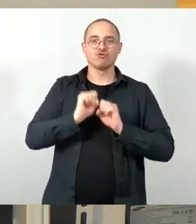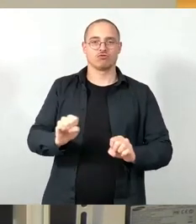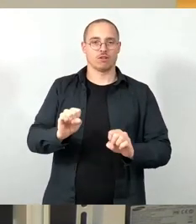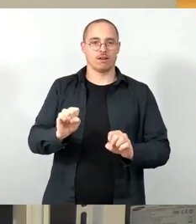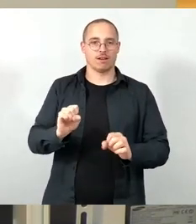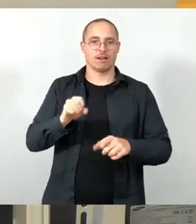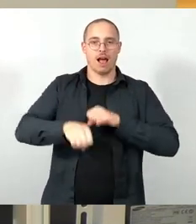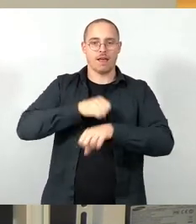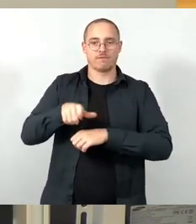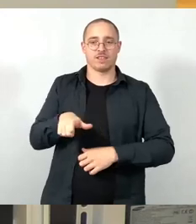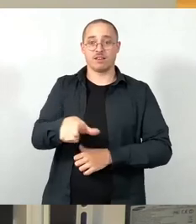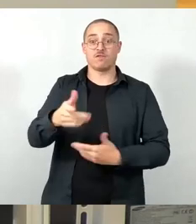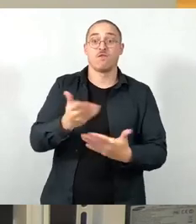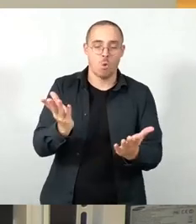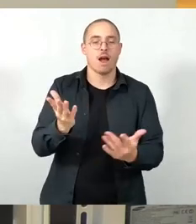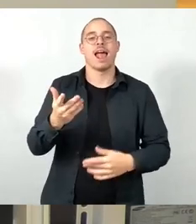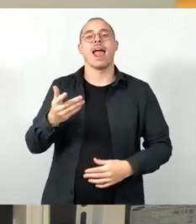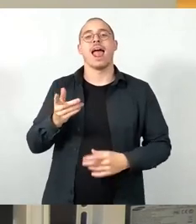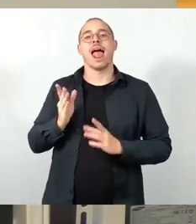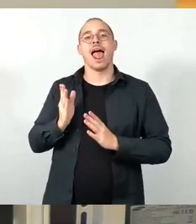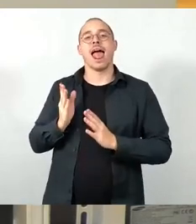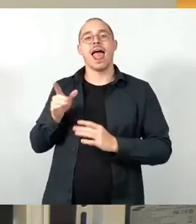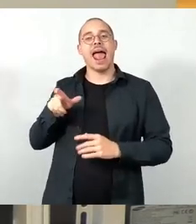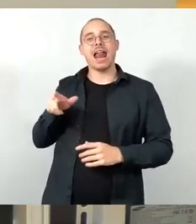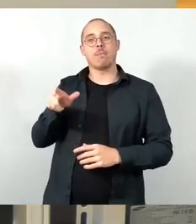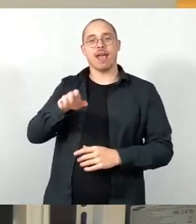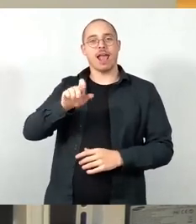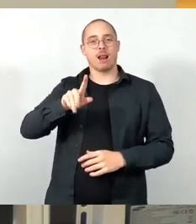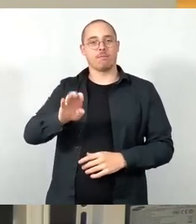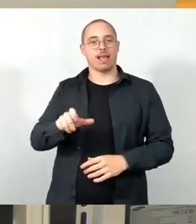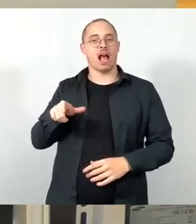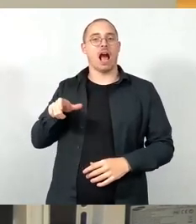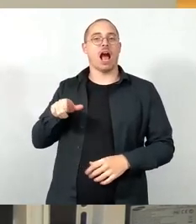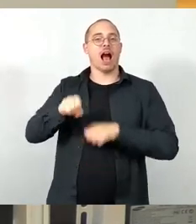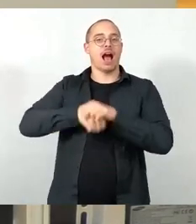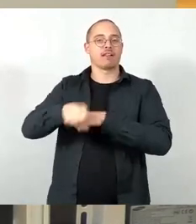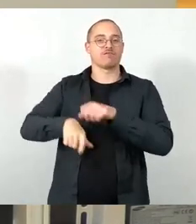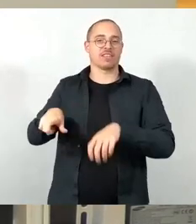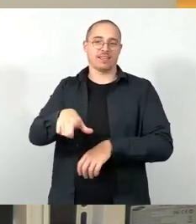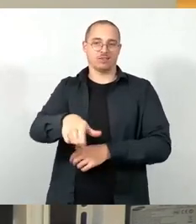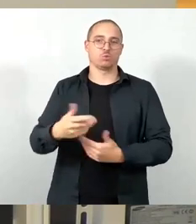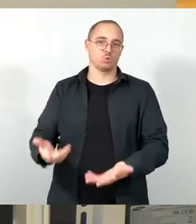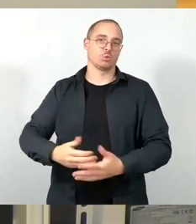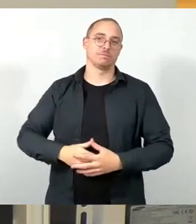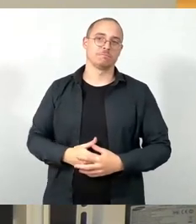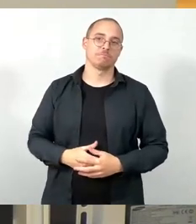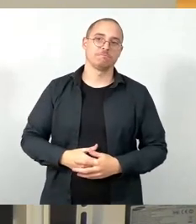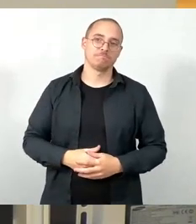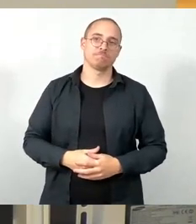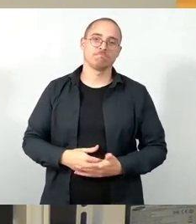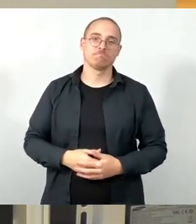haben, nämlich auf dem Elberadweg. Denn jeder, der sich mit dem Rad durch die Stadt bewegt und es von seinen